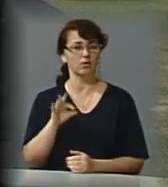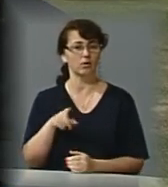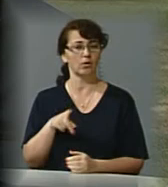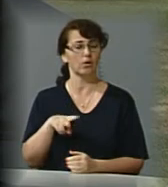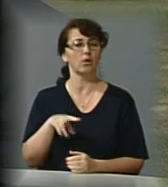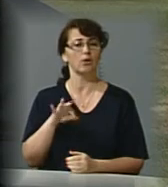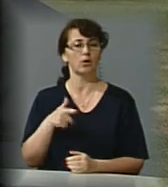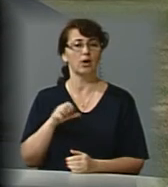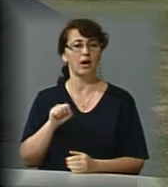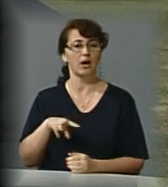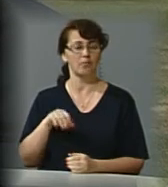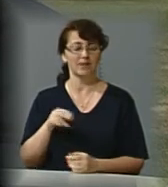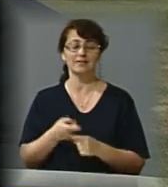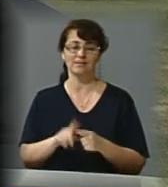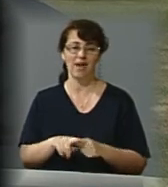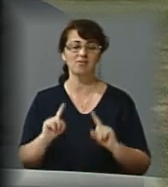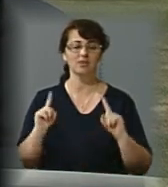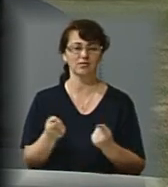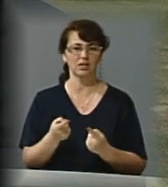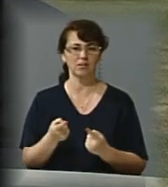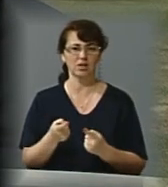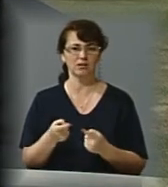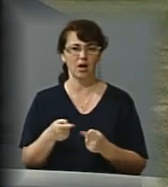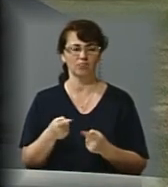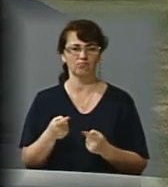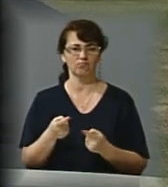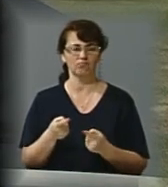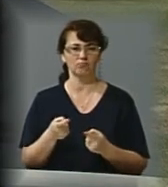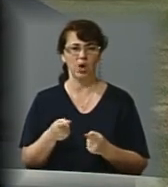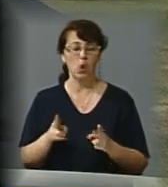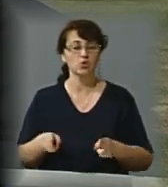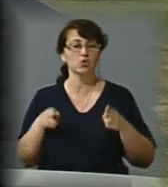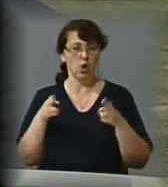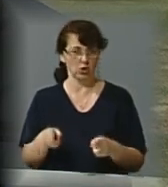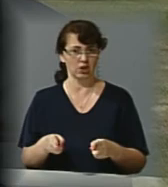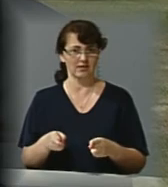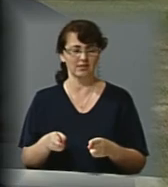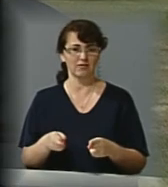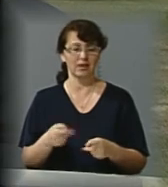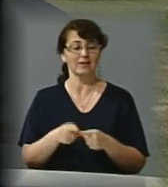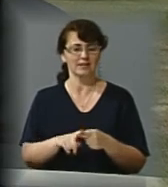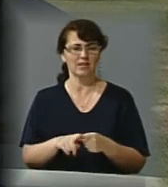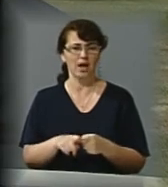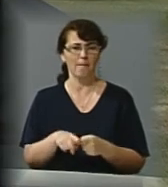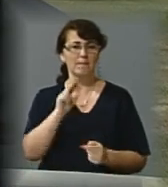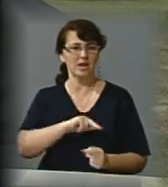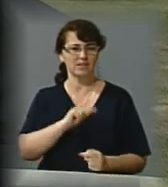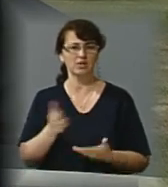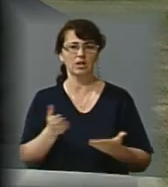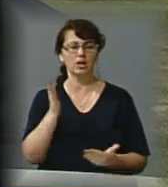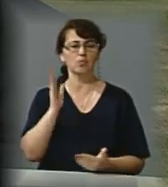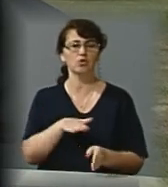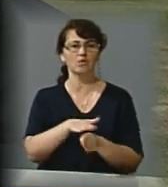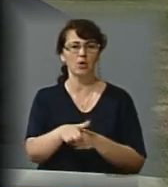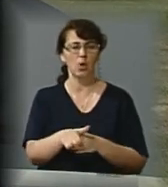затримання озброєних злочинців на місці. Це співробітники, які будуть виконувати службові обов